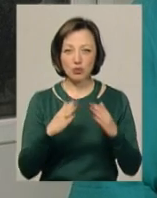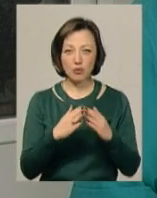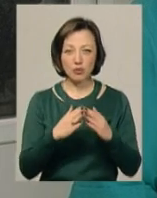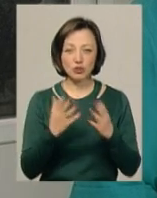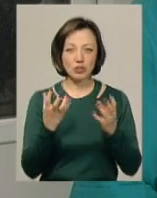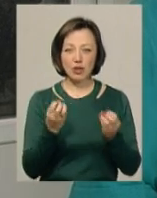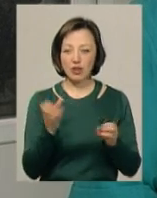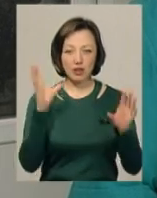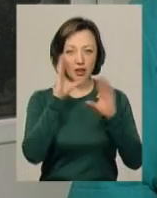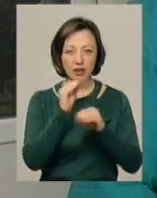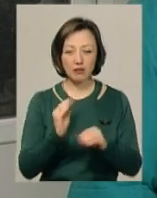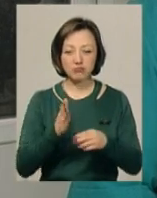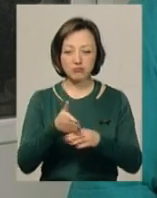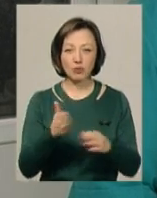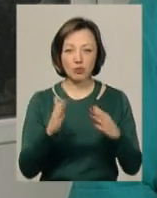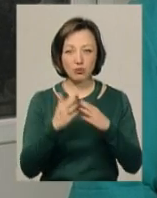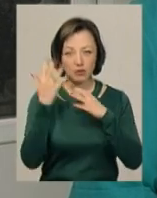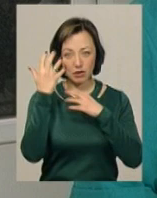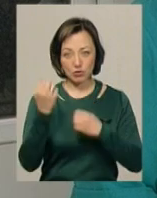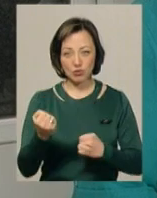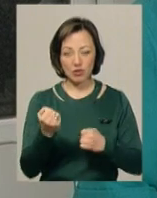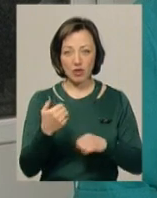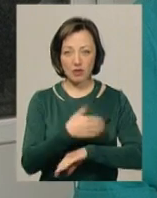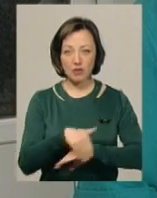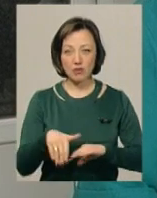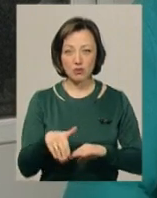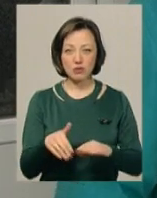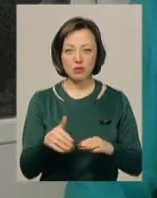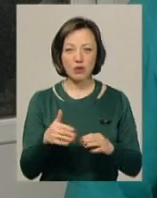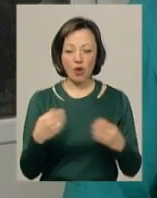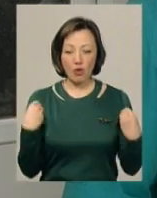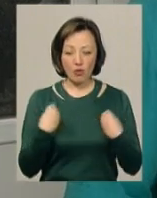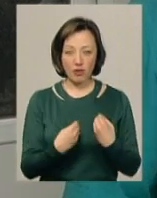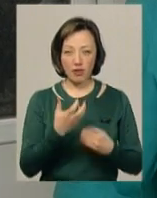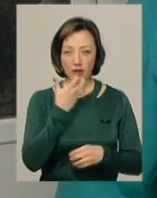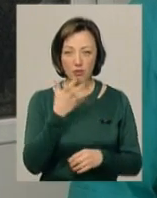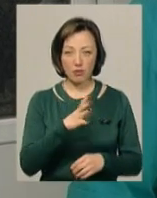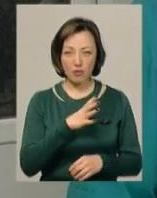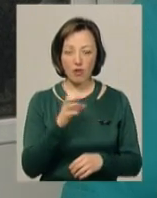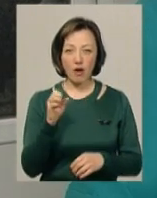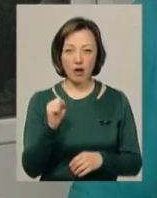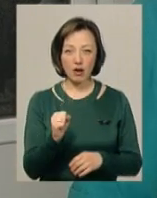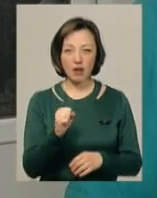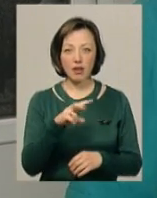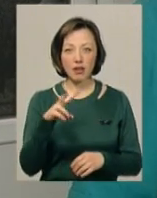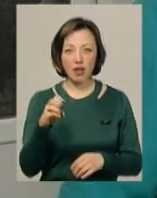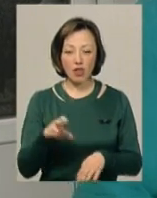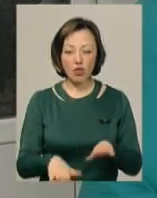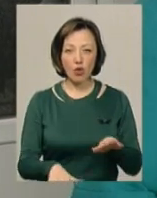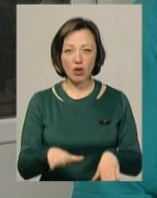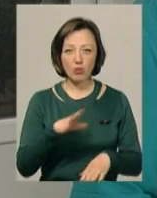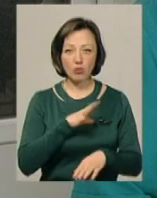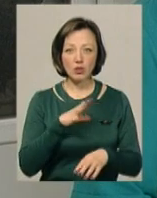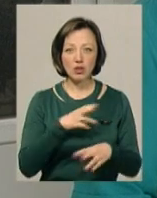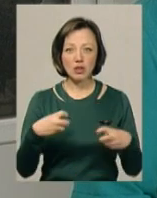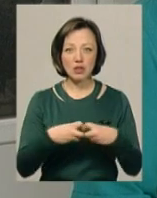додому і відповідно заснув. Тут вдягнутий був добре, але на ногах були